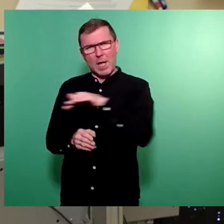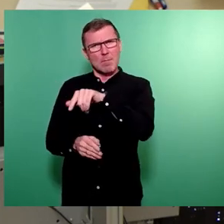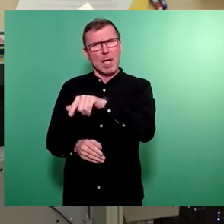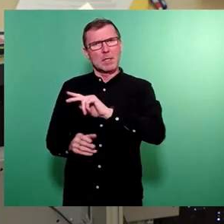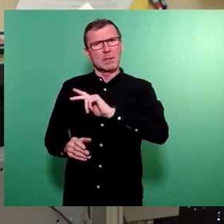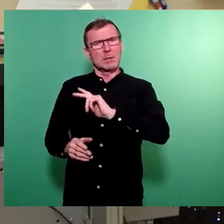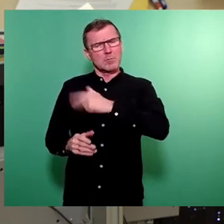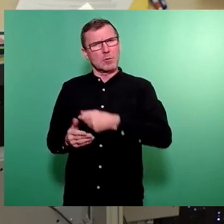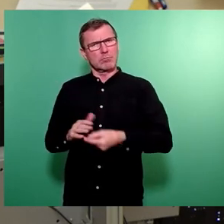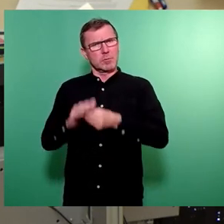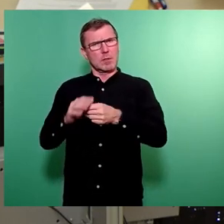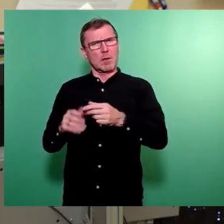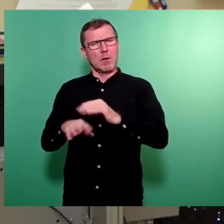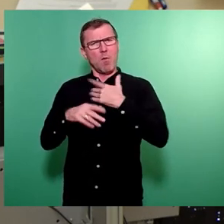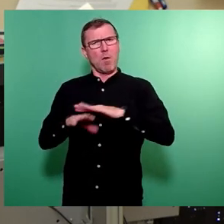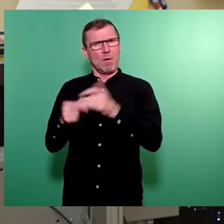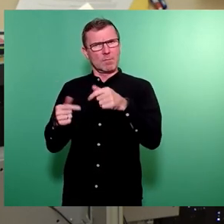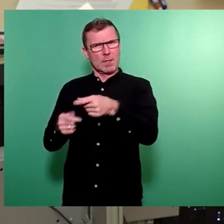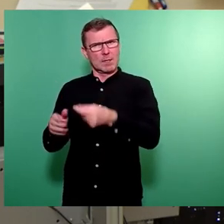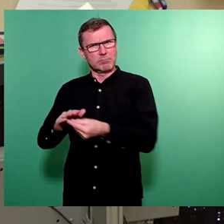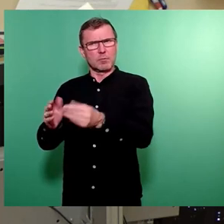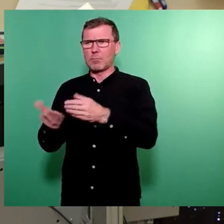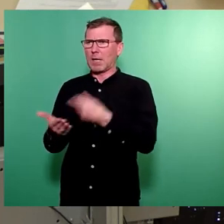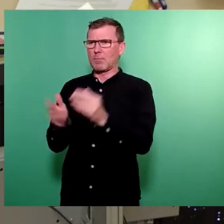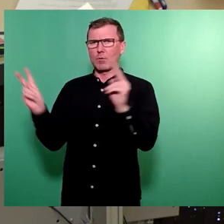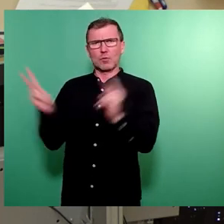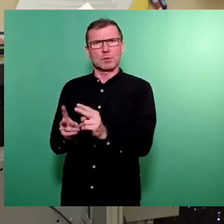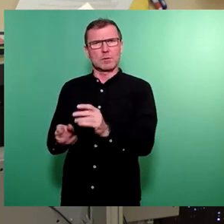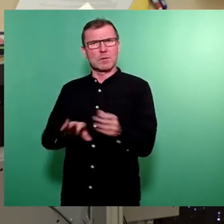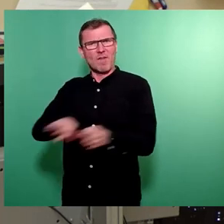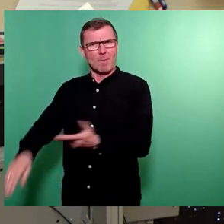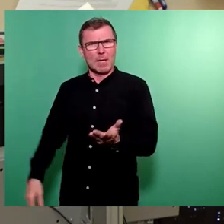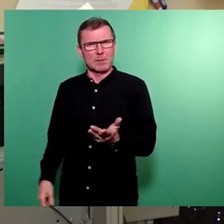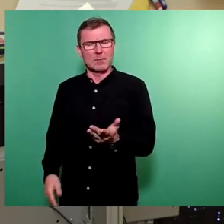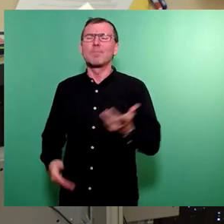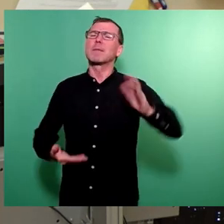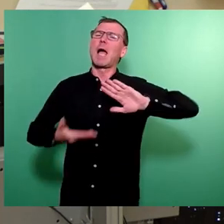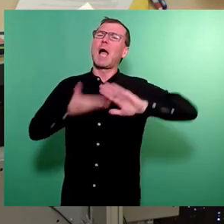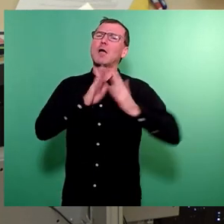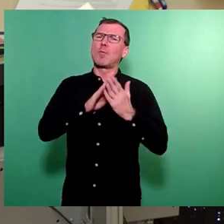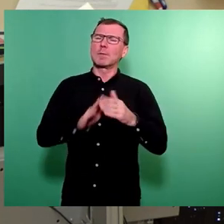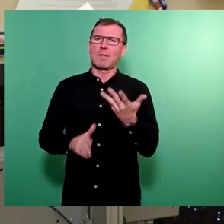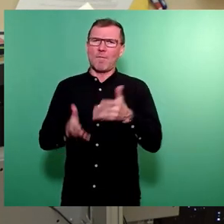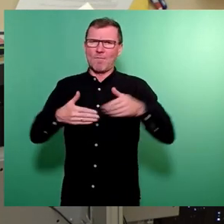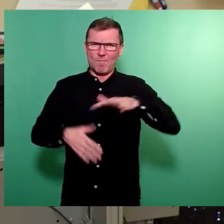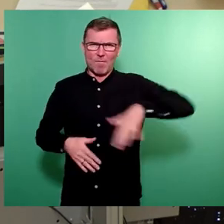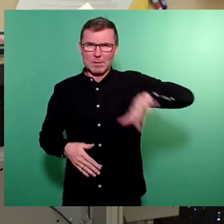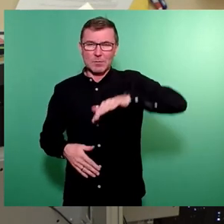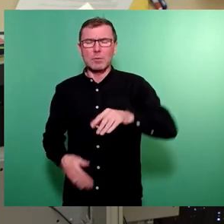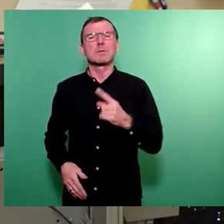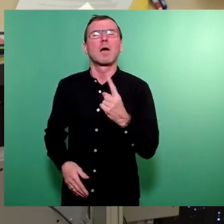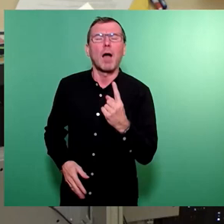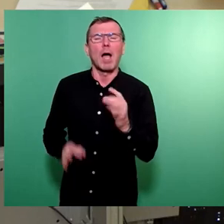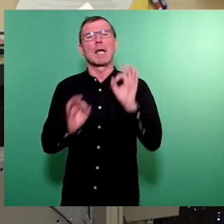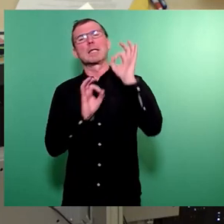Angebotskürzungen zu vermeiden. Insgesamt, in diesem Kompromiss der fünf Fraktionen, ist es am Ende ein Prozent des